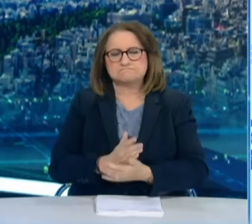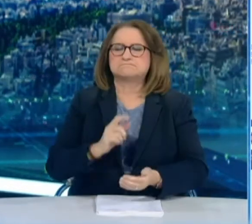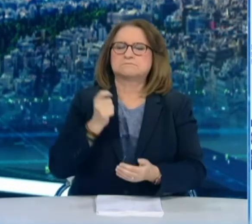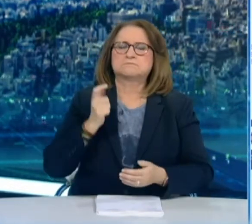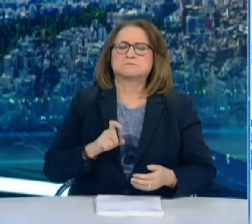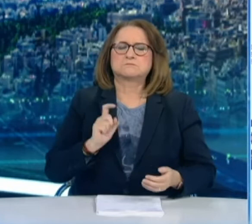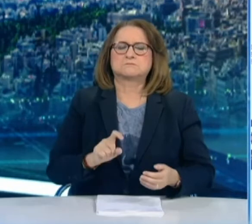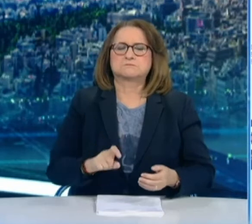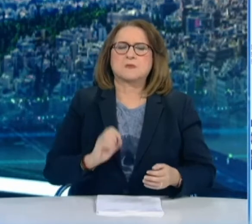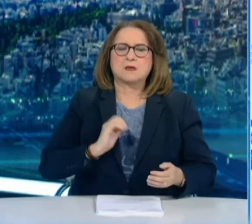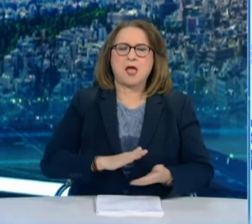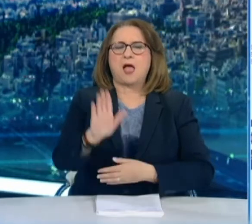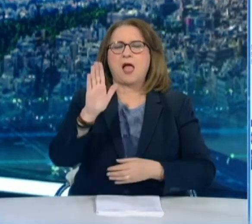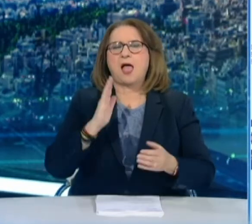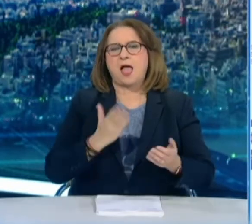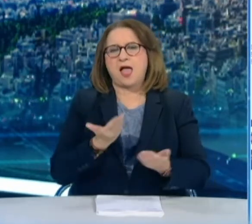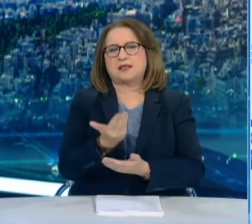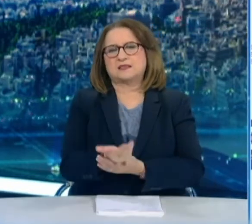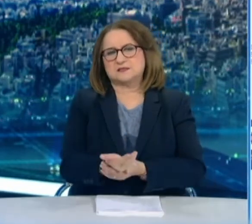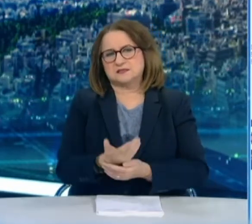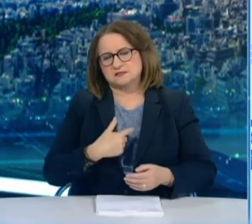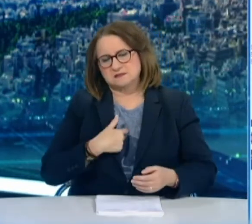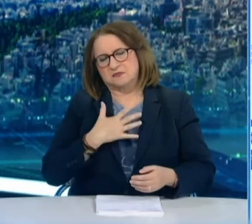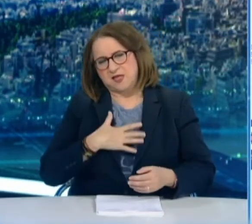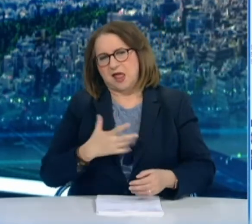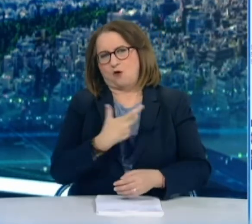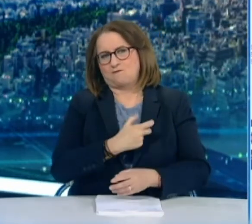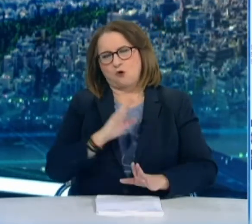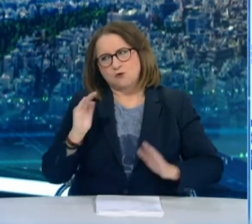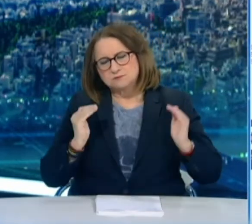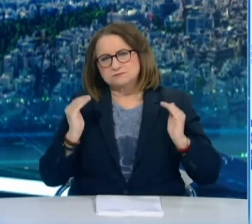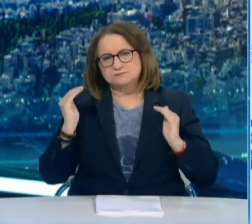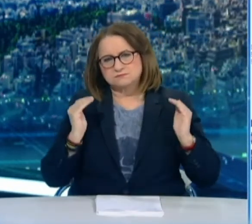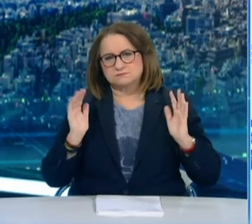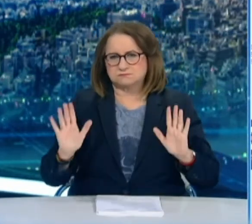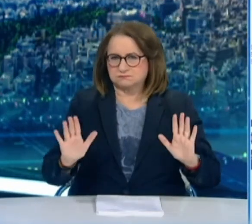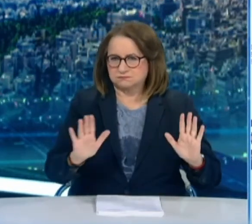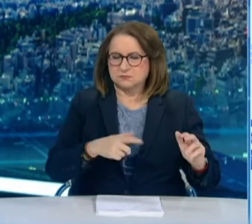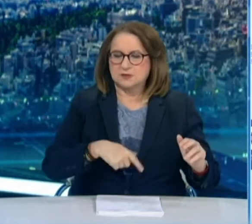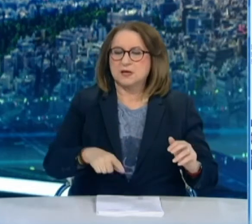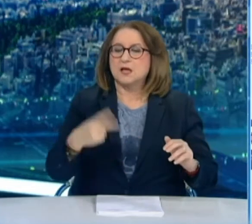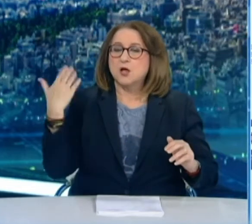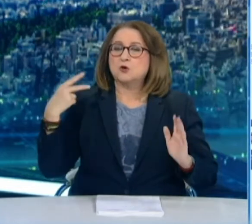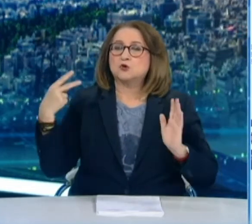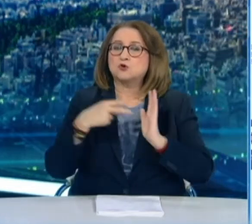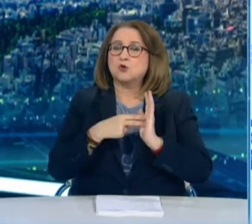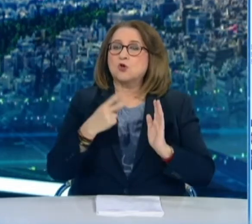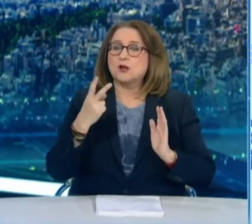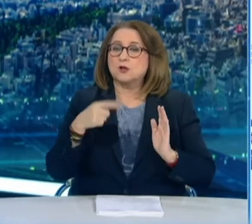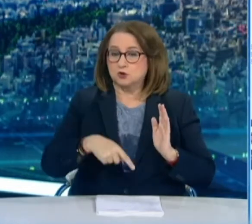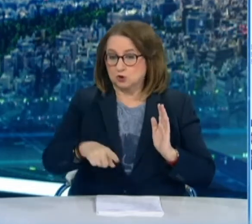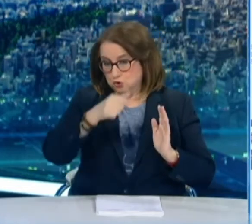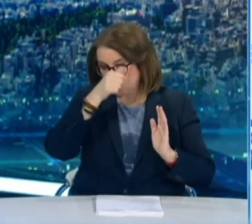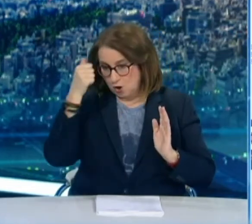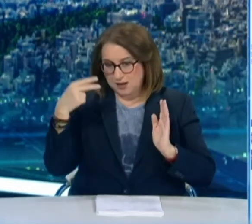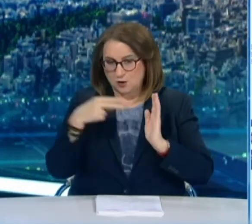πάντα είναι αναζητούμενο, θα περιμένουμε, ξέρετε, και την Ελστάτ που το καλοκαίρι του 2021 θα ξανακάνει την απογραφή. Θυμίζω